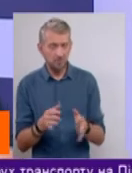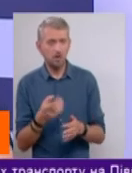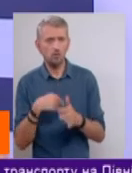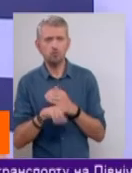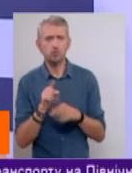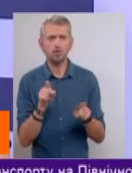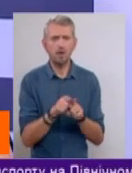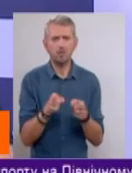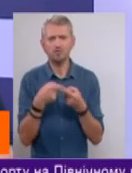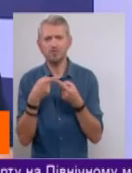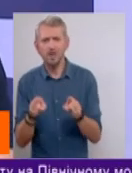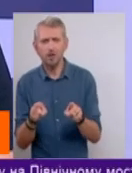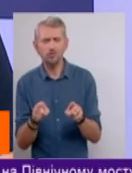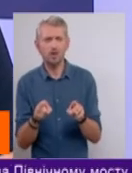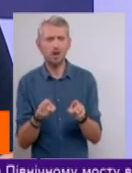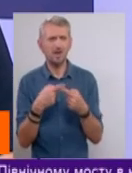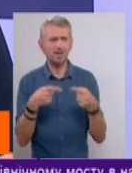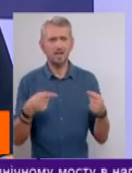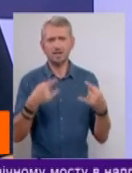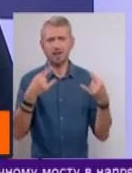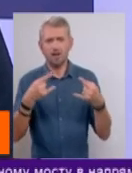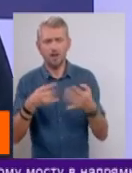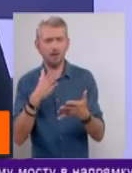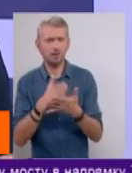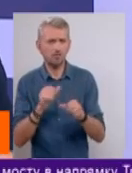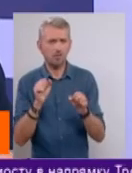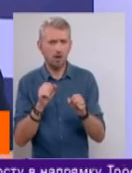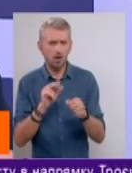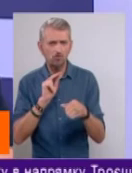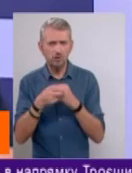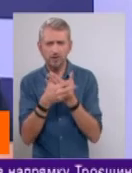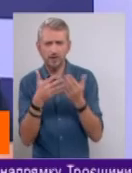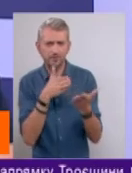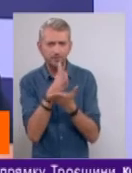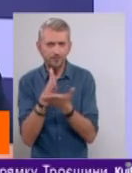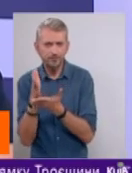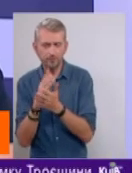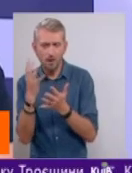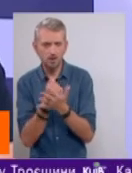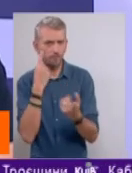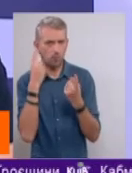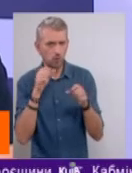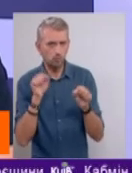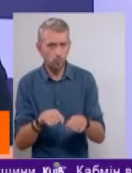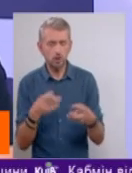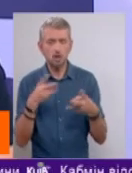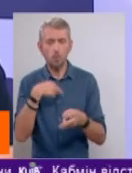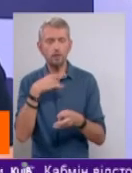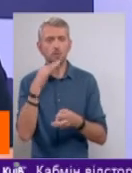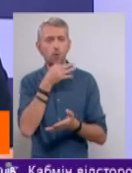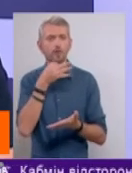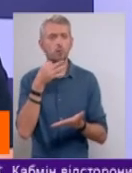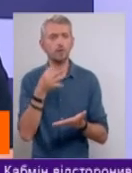так чи інакше в різних проявах, на різних каналах є можливість проникнення даної інформації. Тут, в першу чергу, треба говорити про відповідальність,